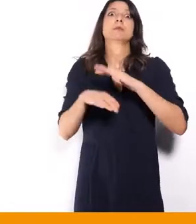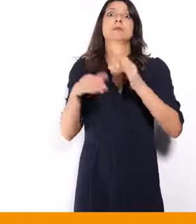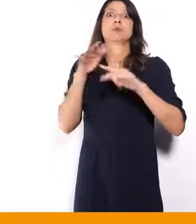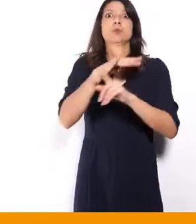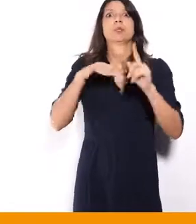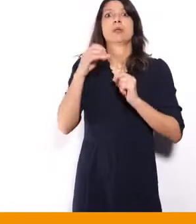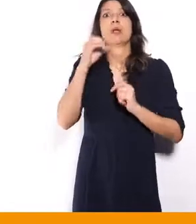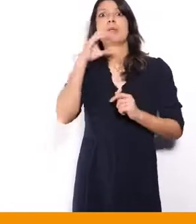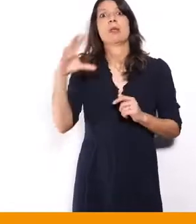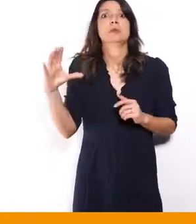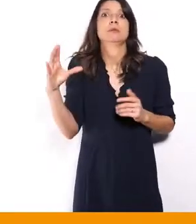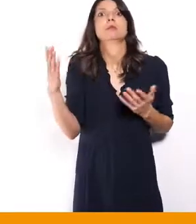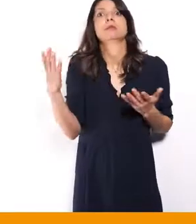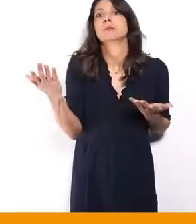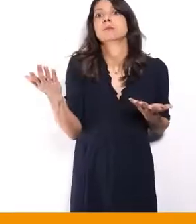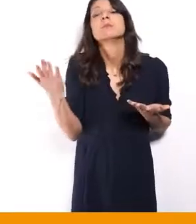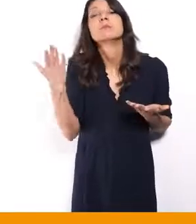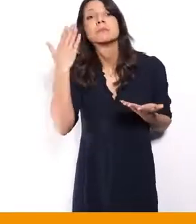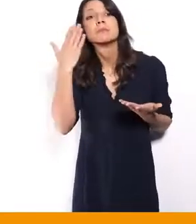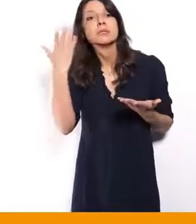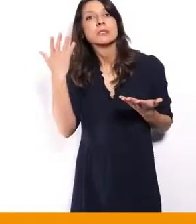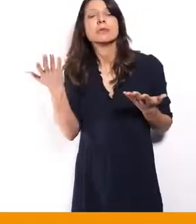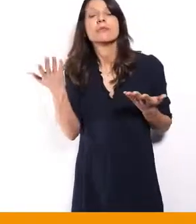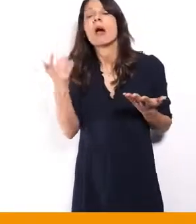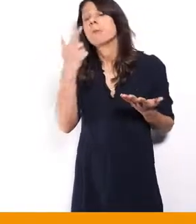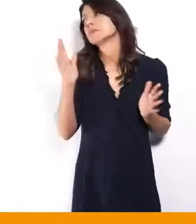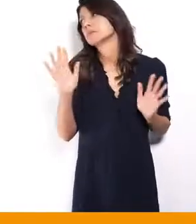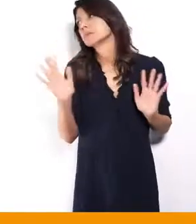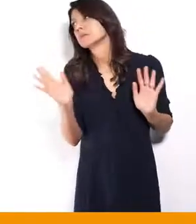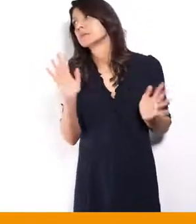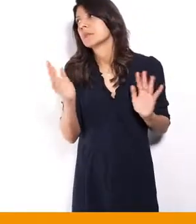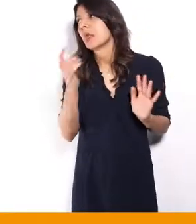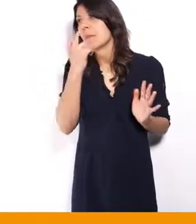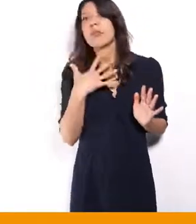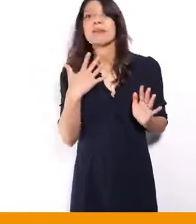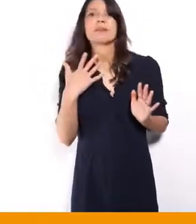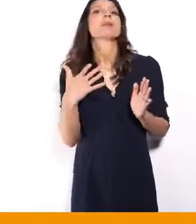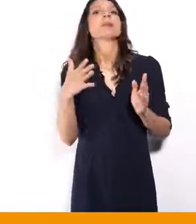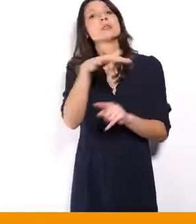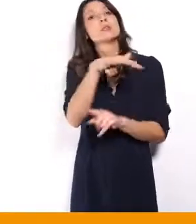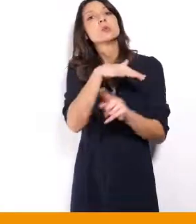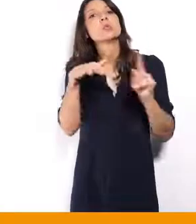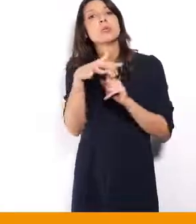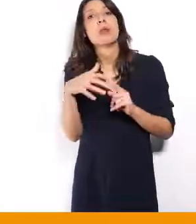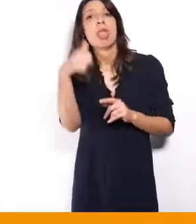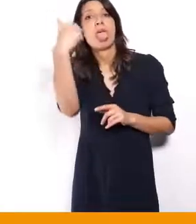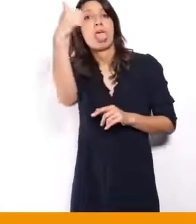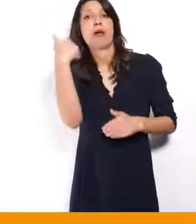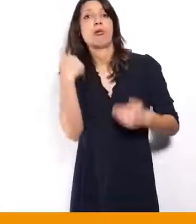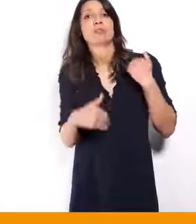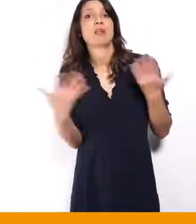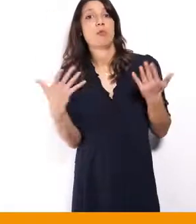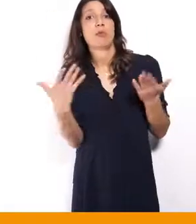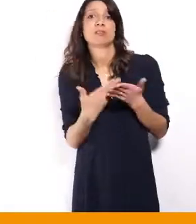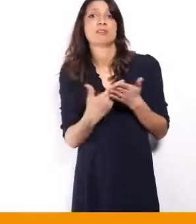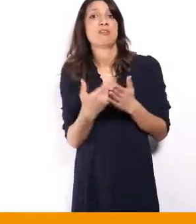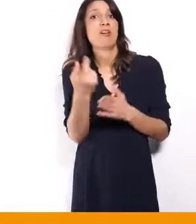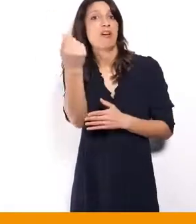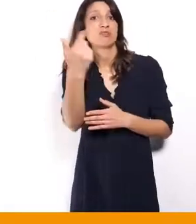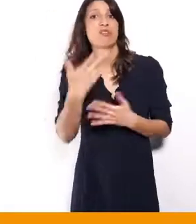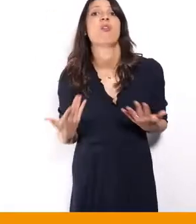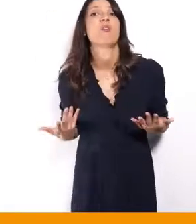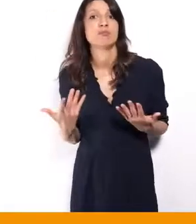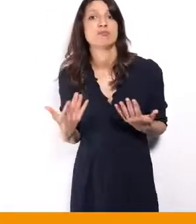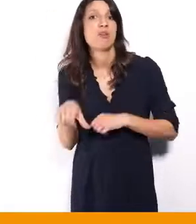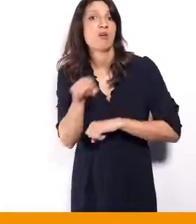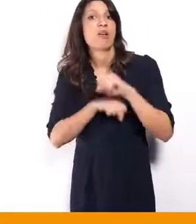si la société… Enfin, je pense que le principal handicap finalement qu'on a dans cette société, c'est ça. C'est d'être organisé